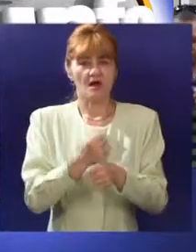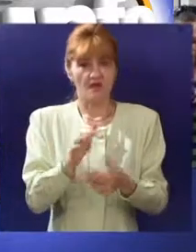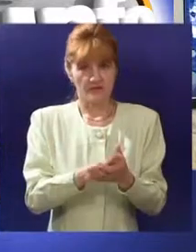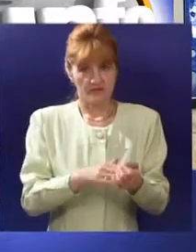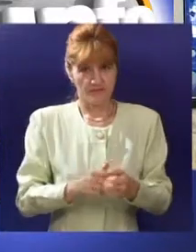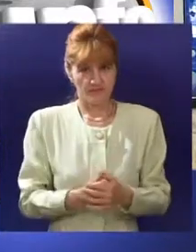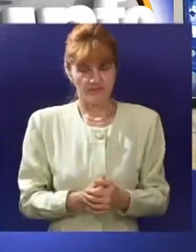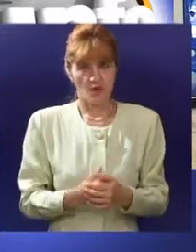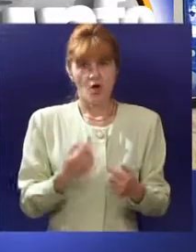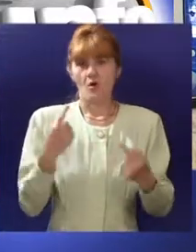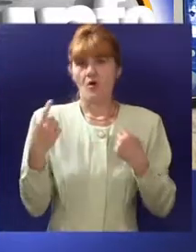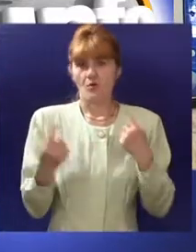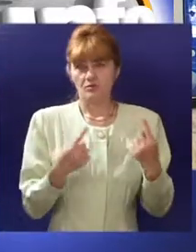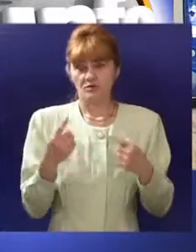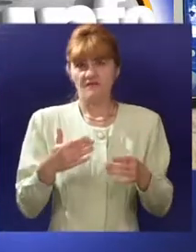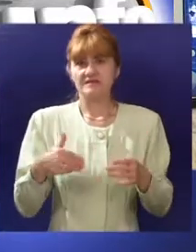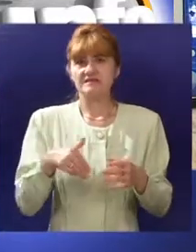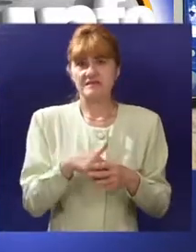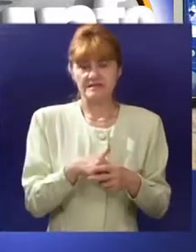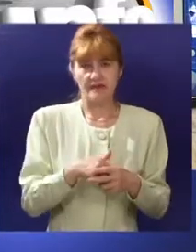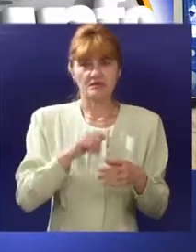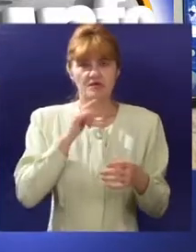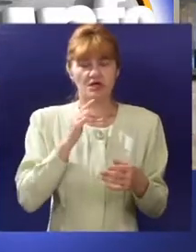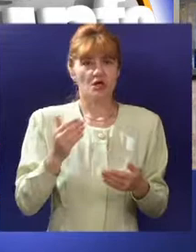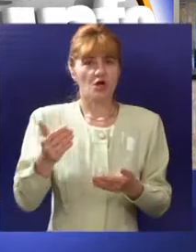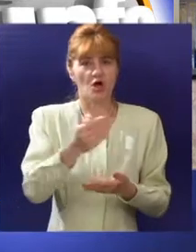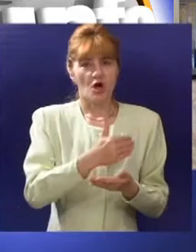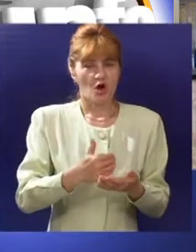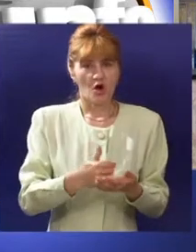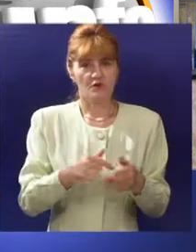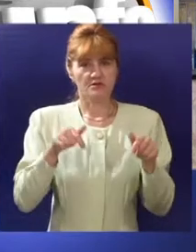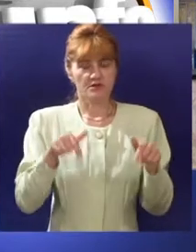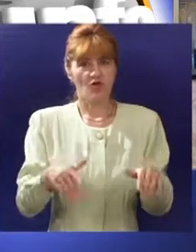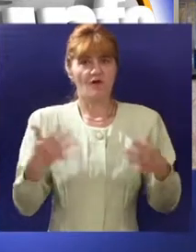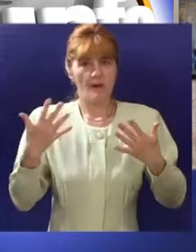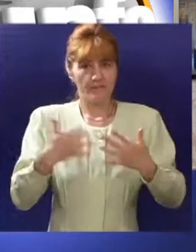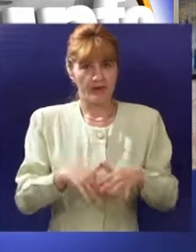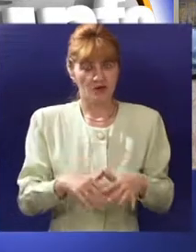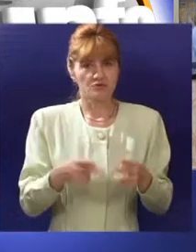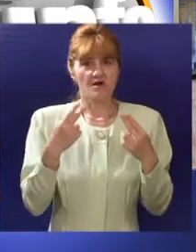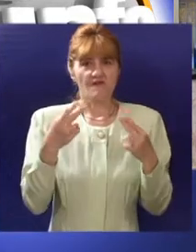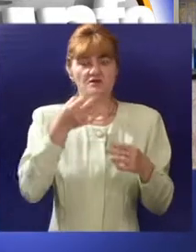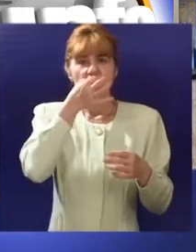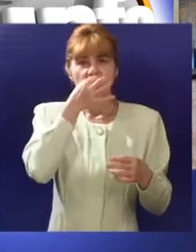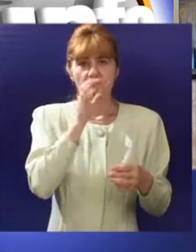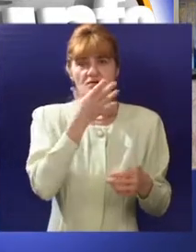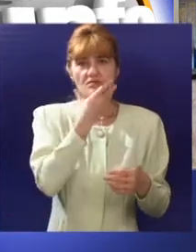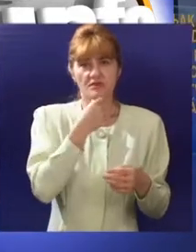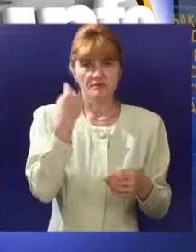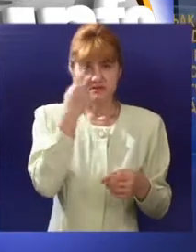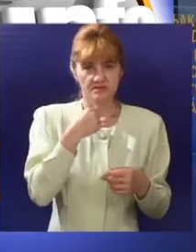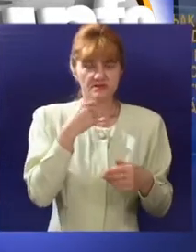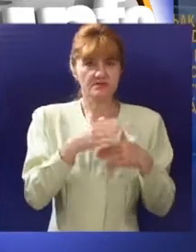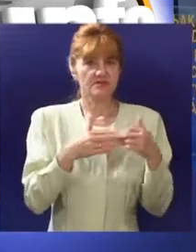u rad. Mnogo prijatnije uslovi kako za zaposlene tako i za korisnike usluga ovog javnog preduzeća imaju za cilj bolje poslovanje